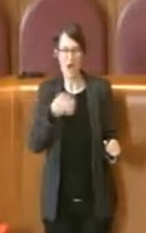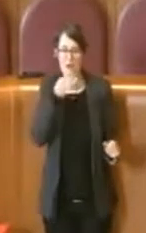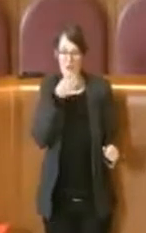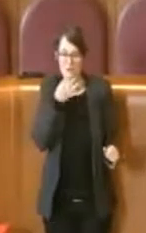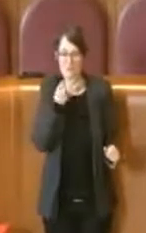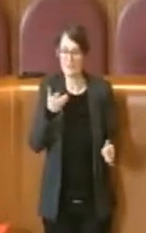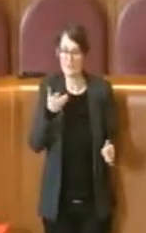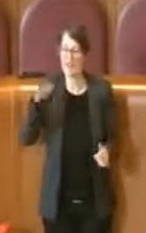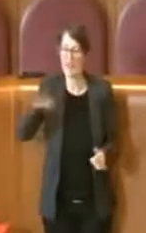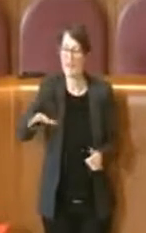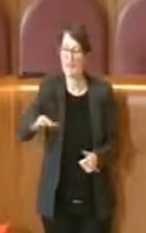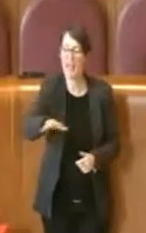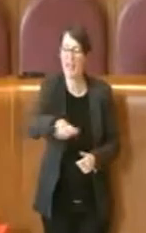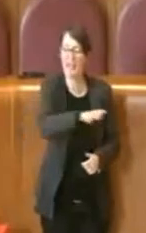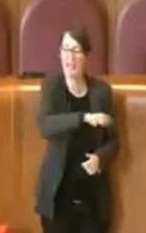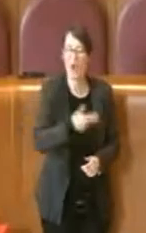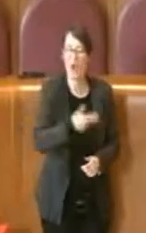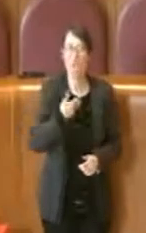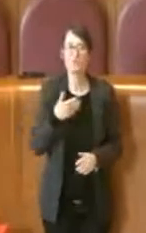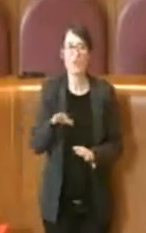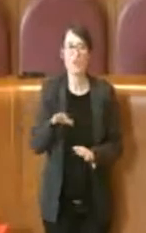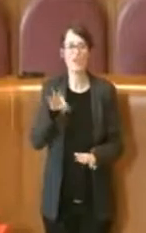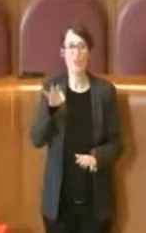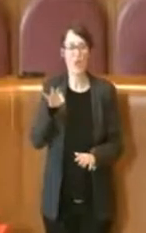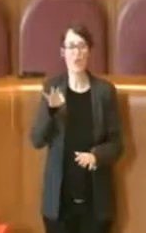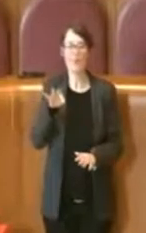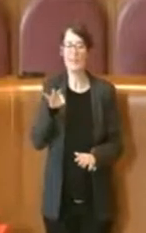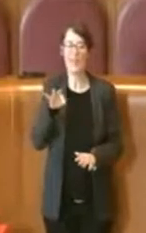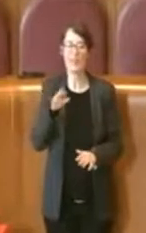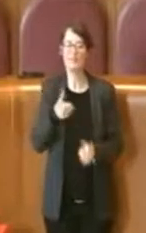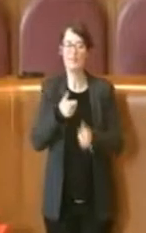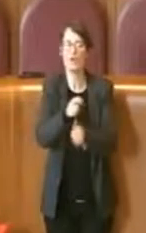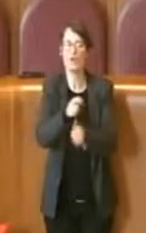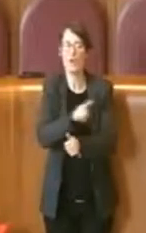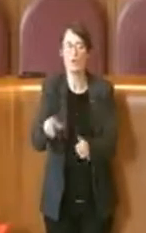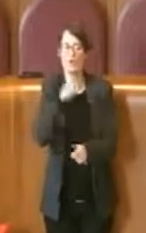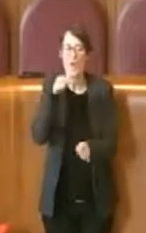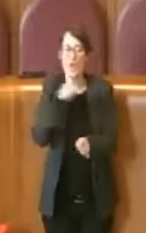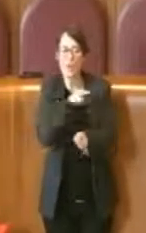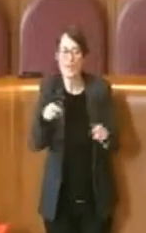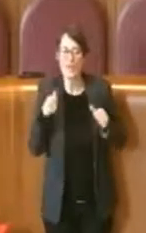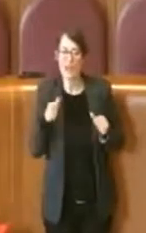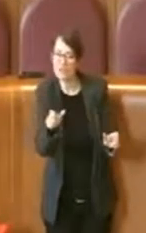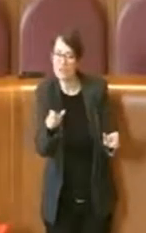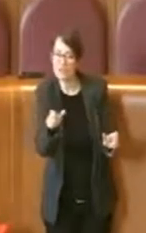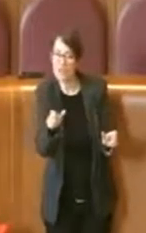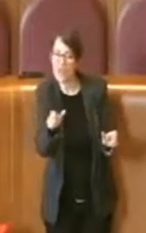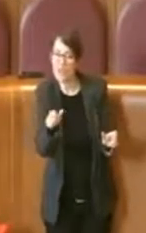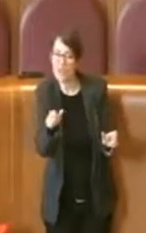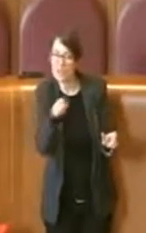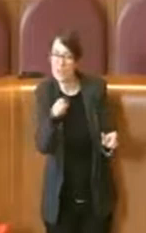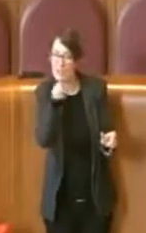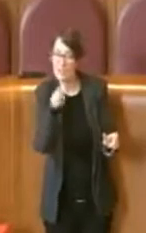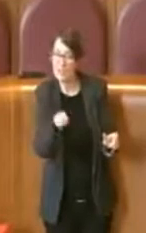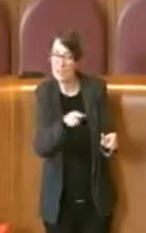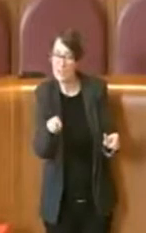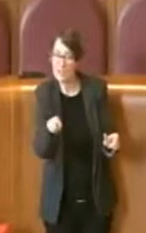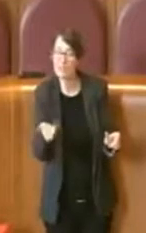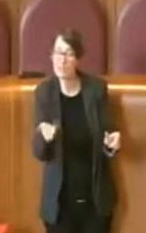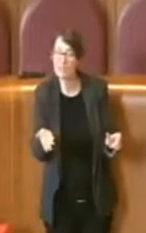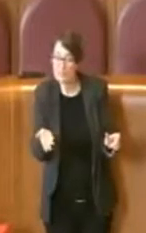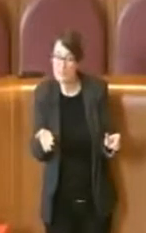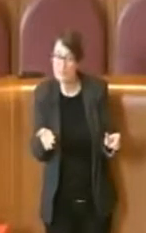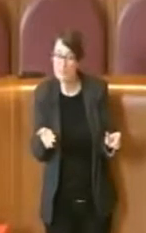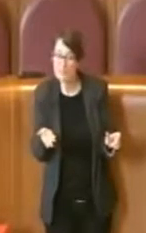hanno fatto scelte che non vanno incontro ai cittadini, quindi andando a coprire delle mancanze sul sociale.